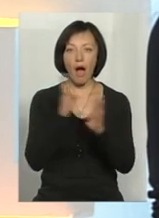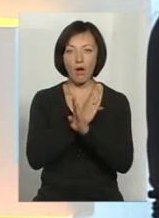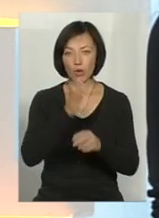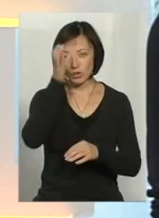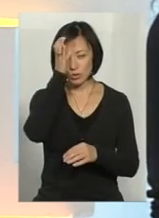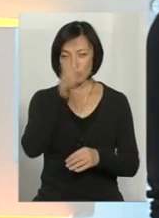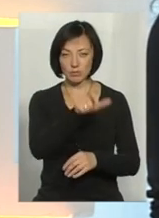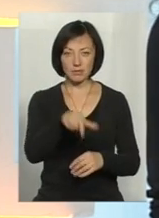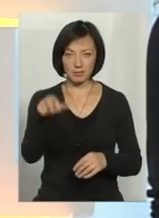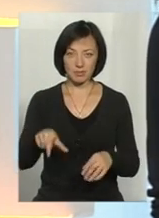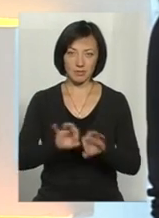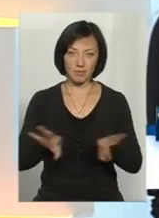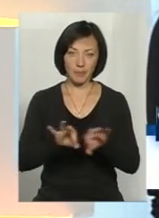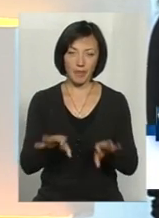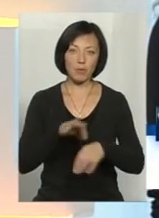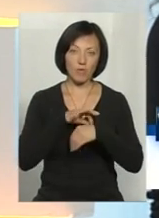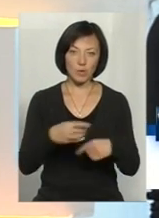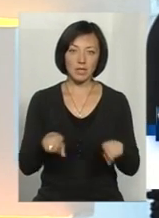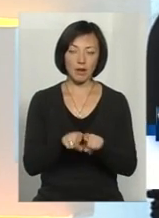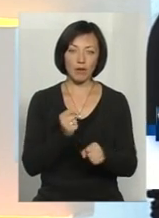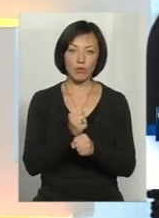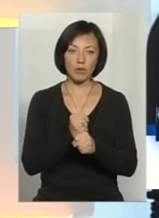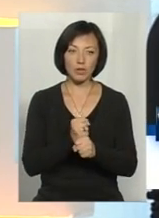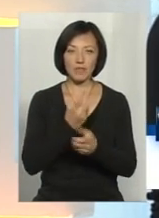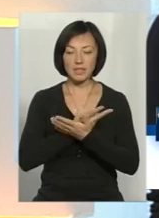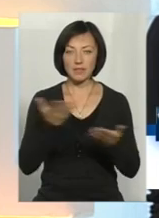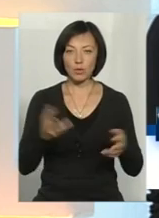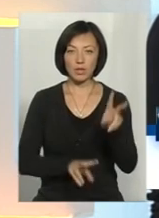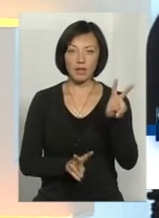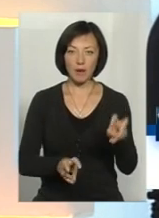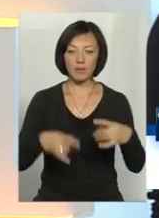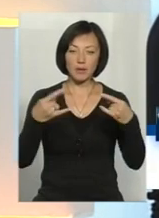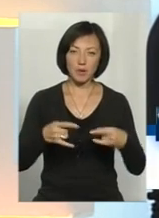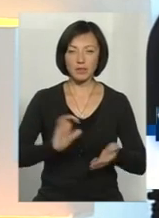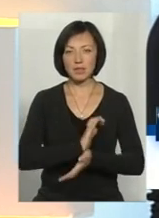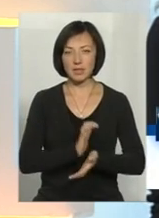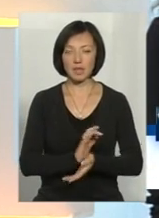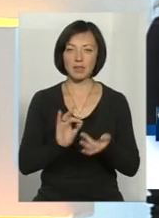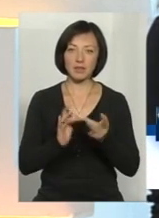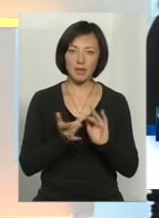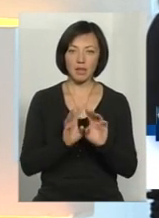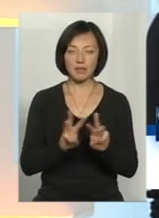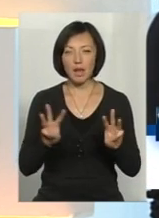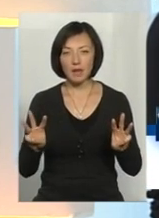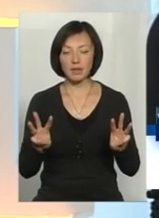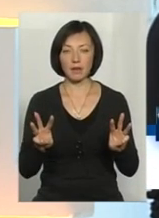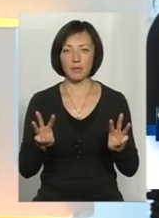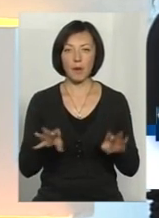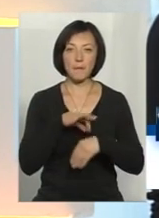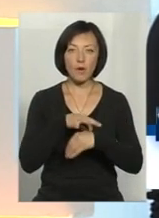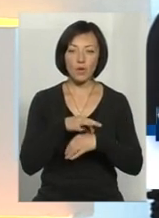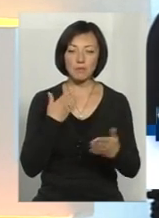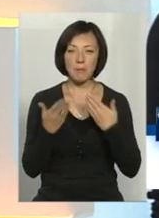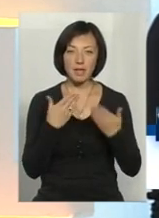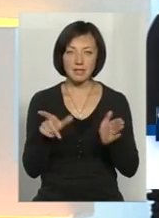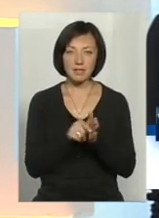населення. Тому нами проводиться така робота, саме висвітлюється дана тема в засобах масової інформації, на офіційних сайтах. Проводяться